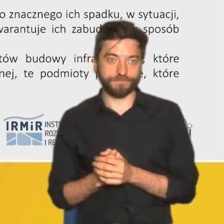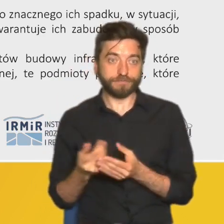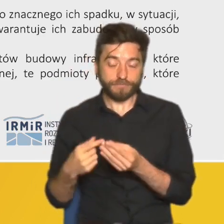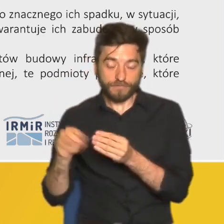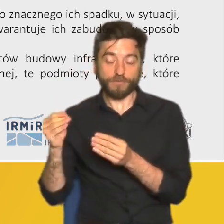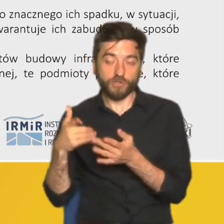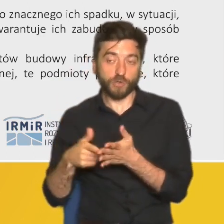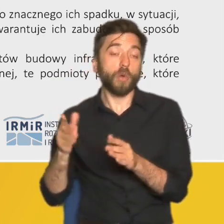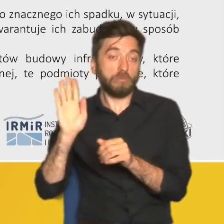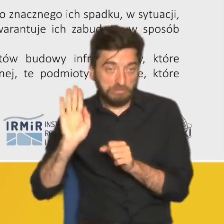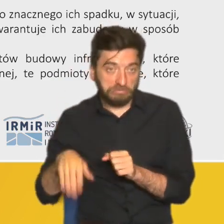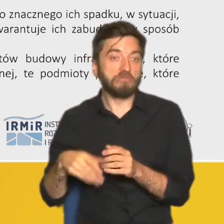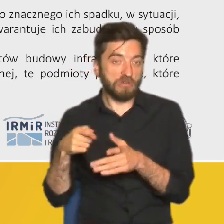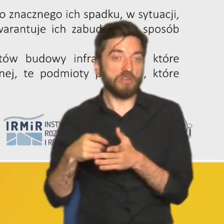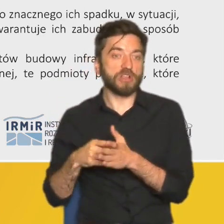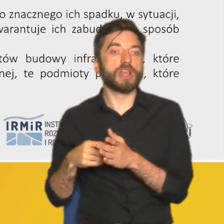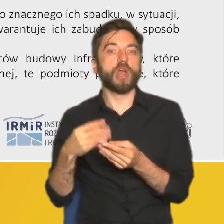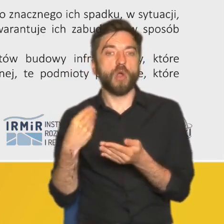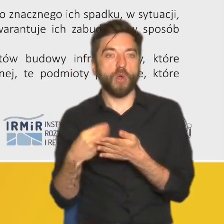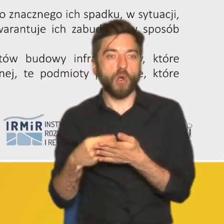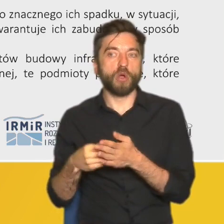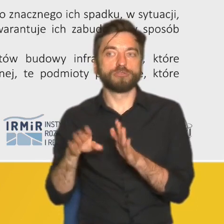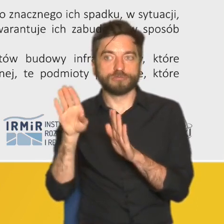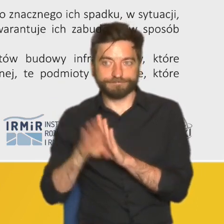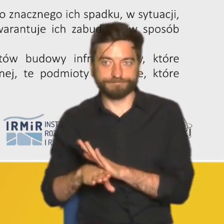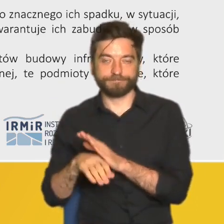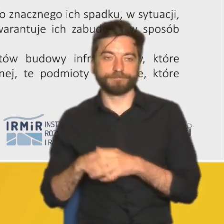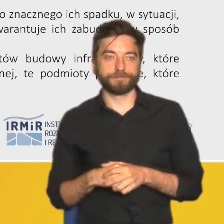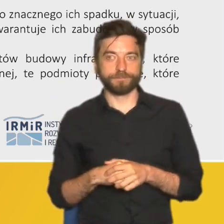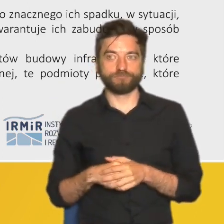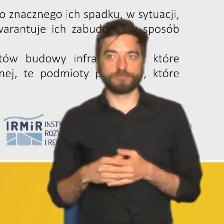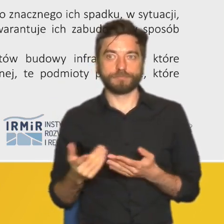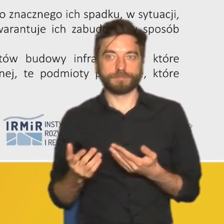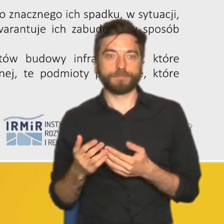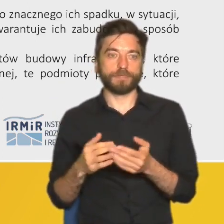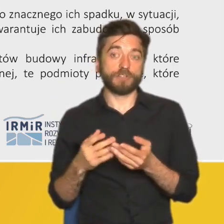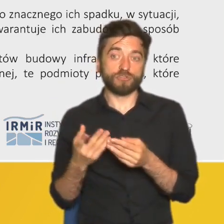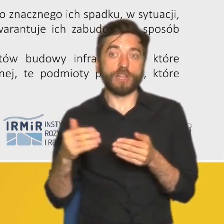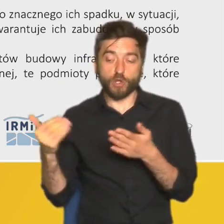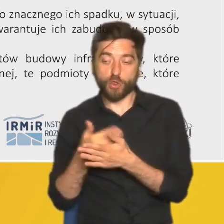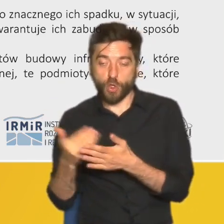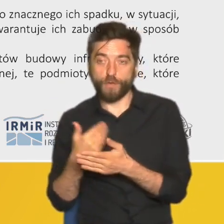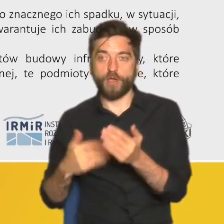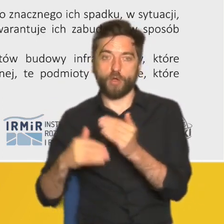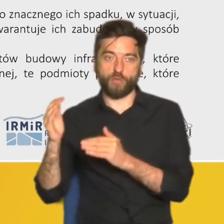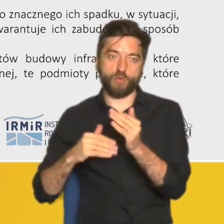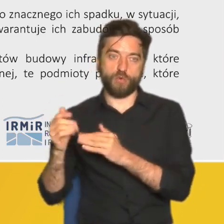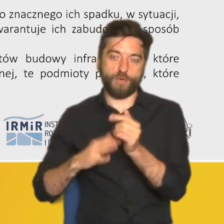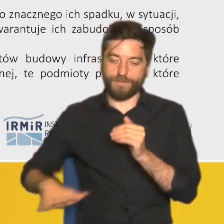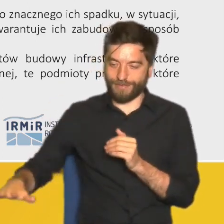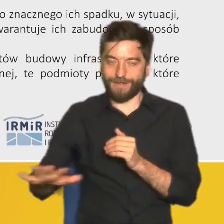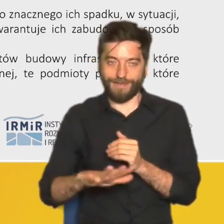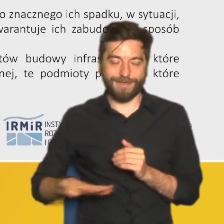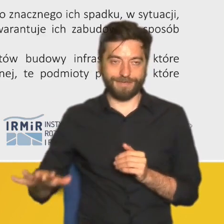większa i pozwala na obniżanie kosztów uzupełniania zabudowy czyli w sumie na rewitalizację terenów